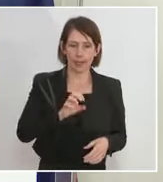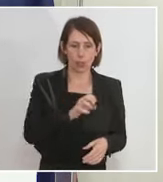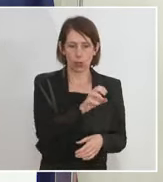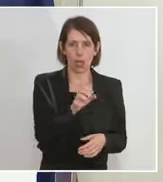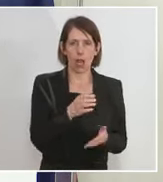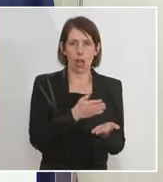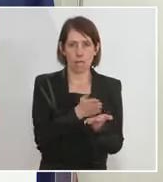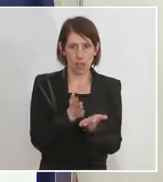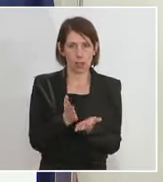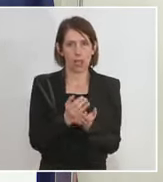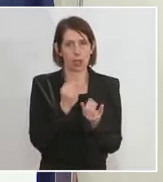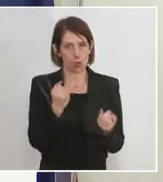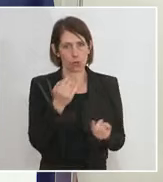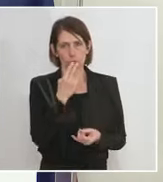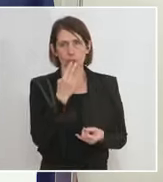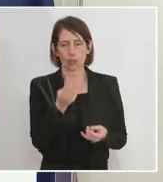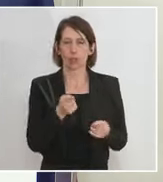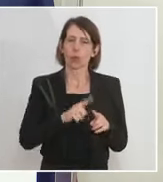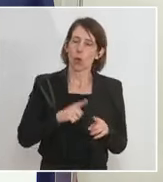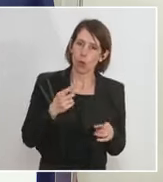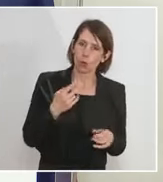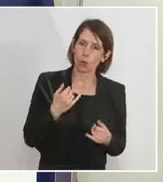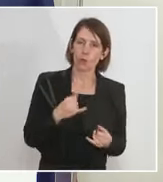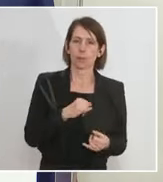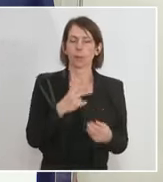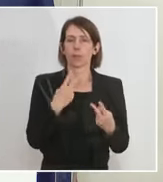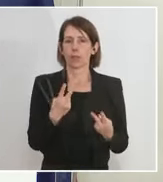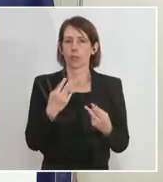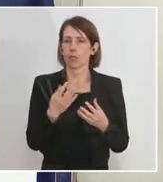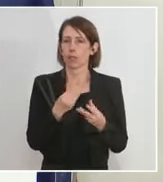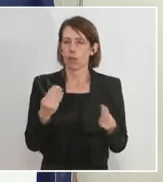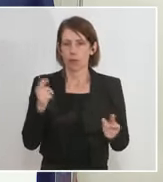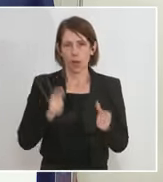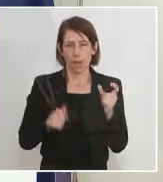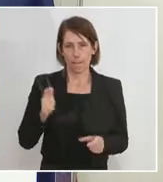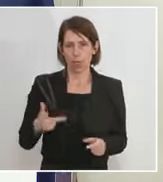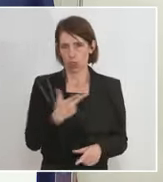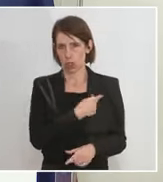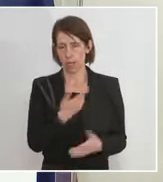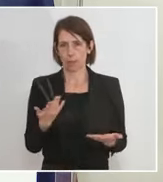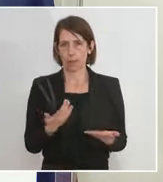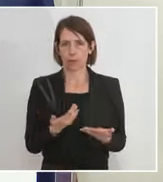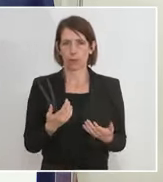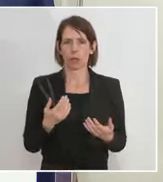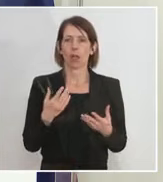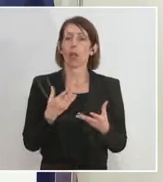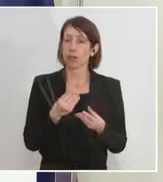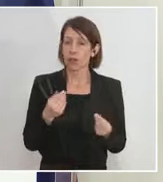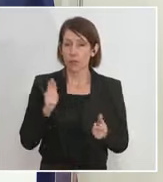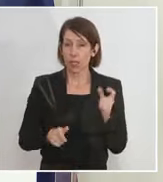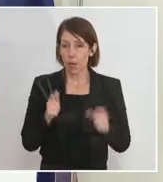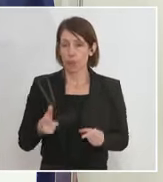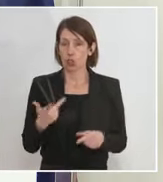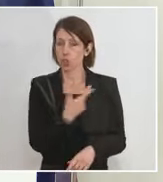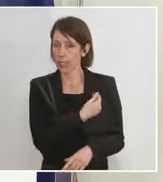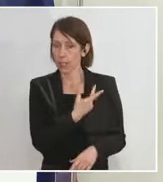Und es ist natürlich relevant, wie viele Menschen sind geimpft. Weil je mehr Menschen geimpft sind, desto größer